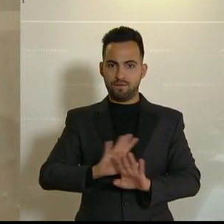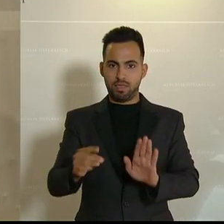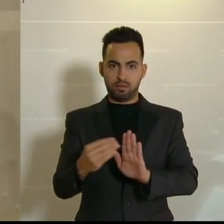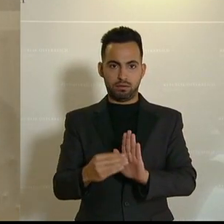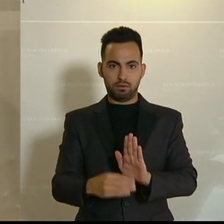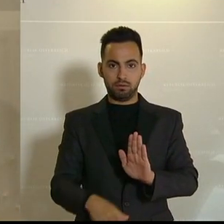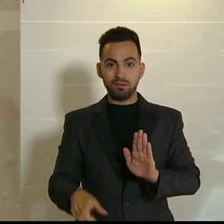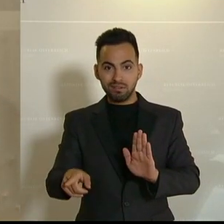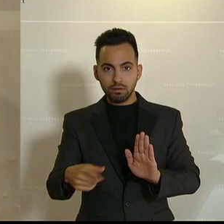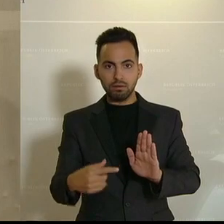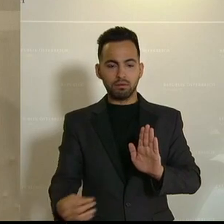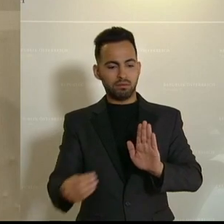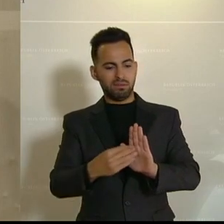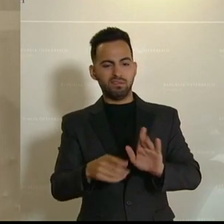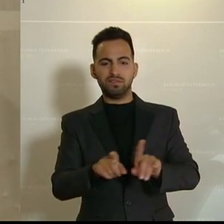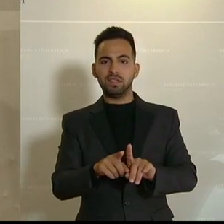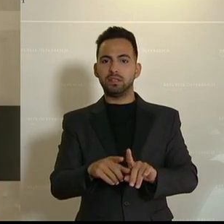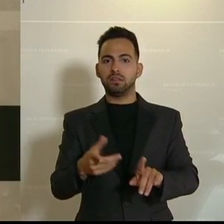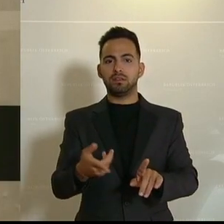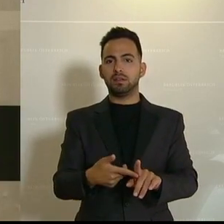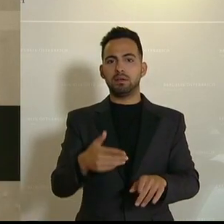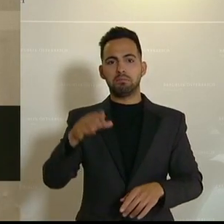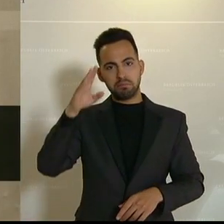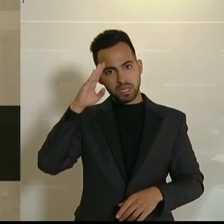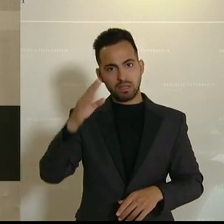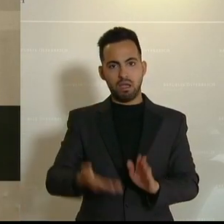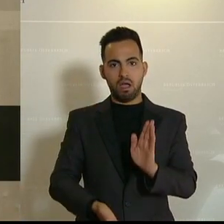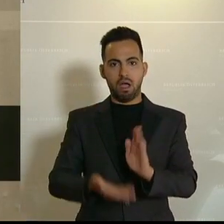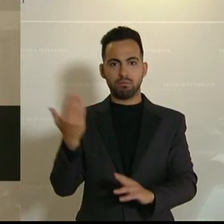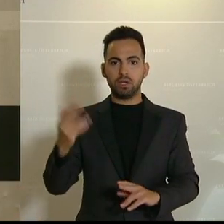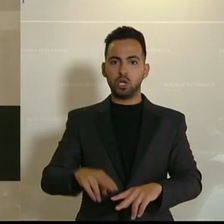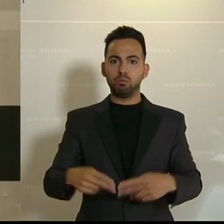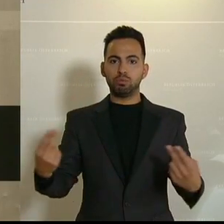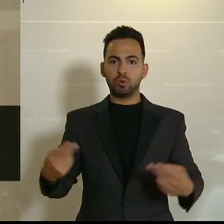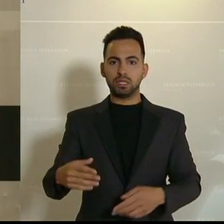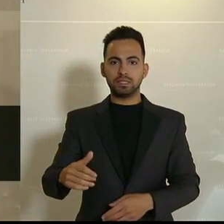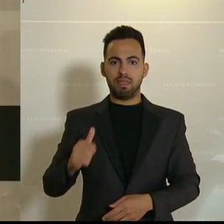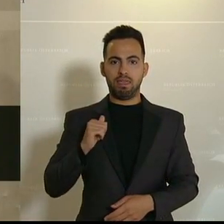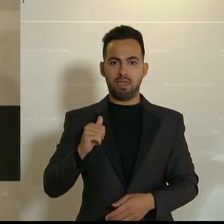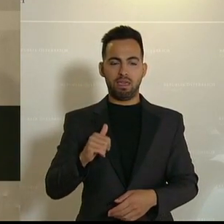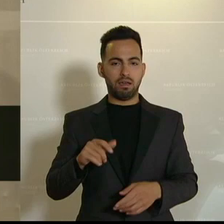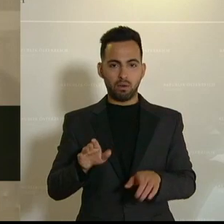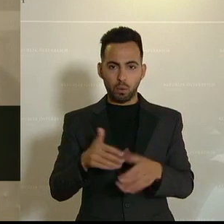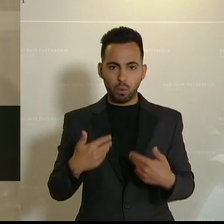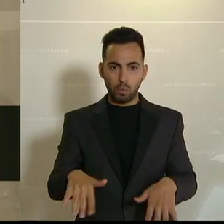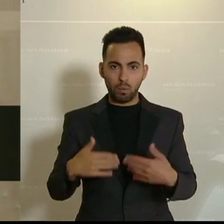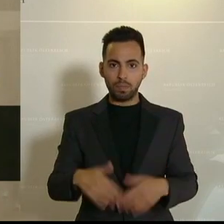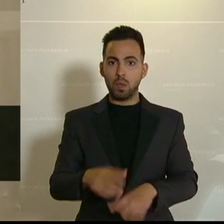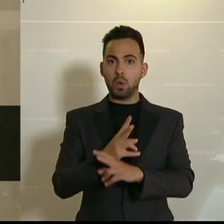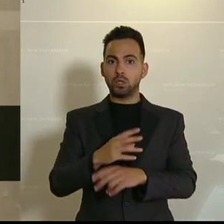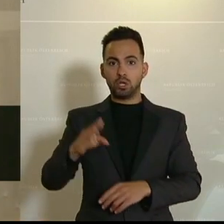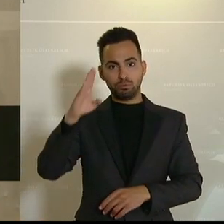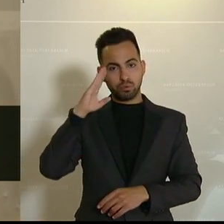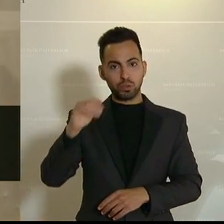Und das ist nichts anderes als eine Demilitarisierung des Bundesheers. Die Organisation des österreichischen